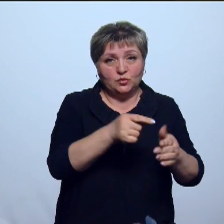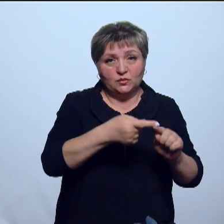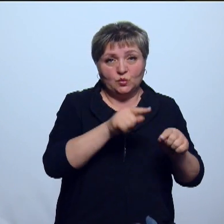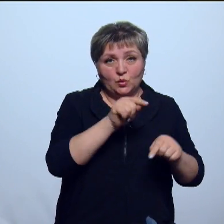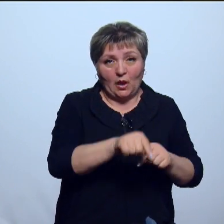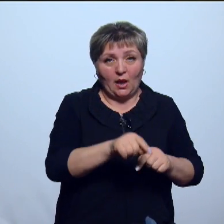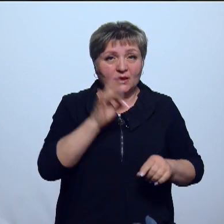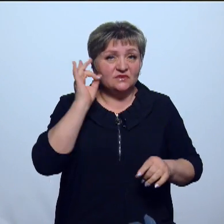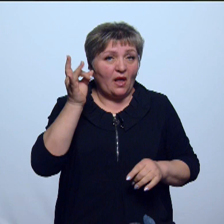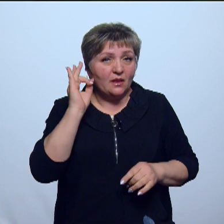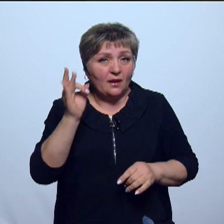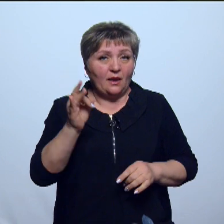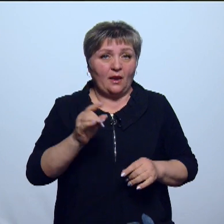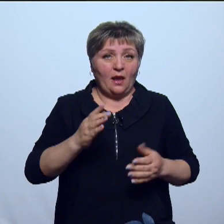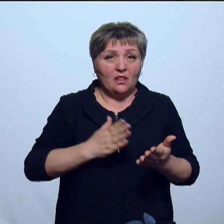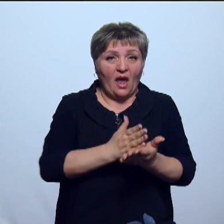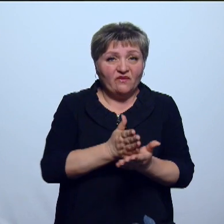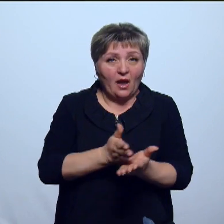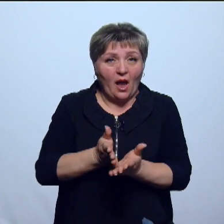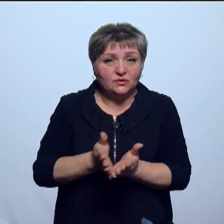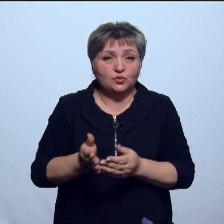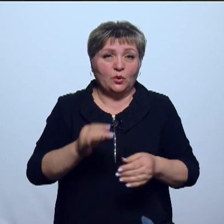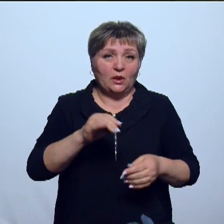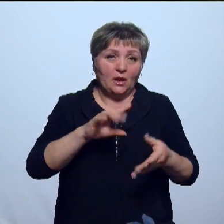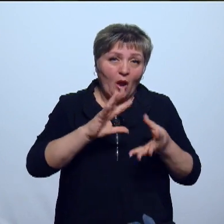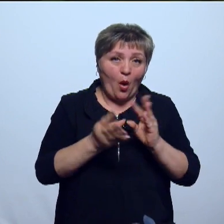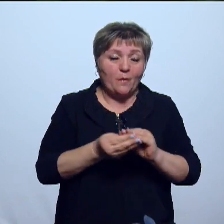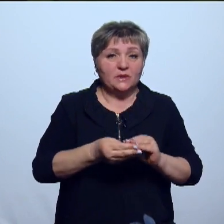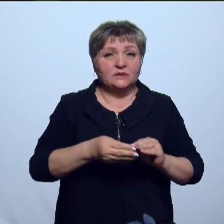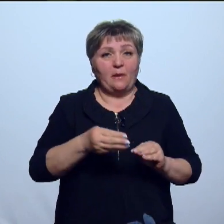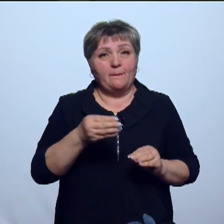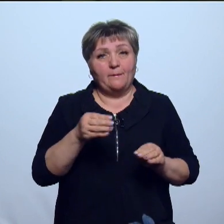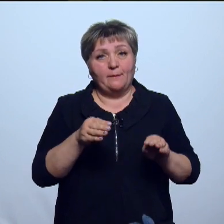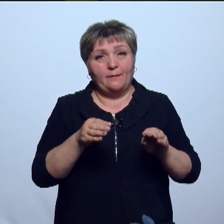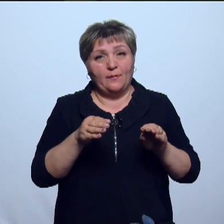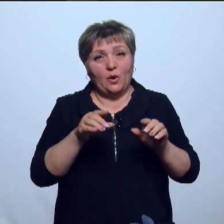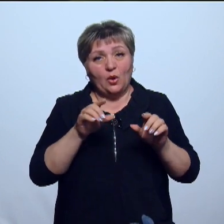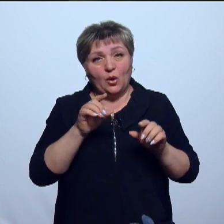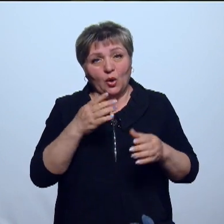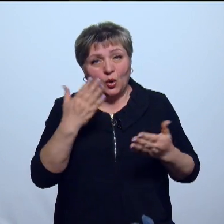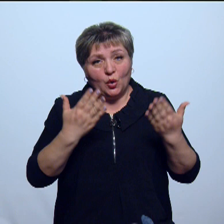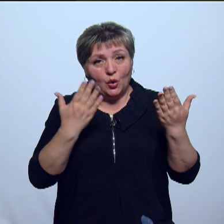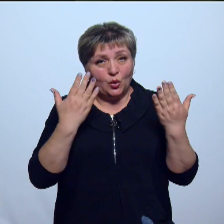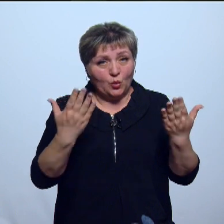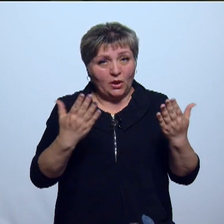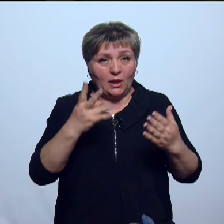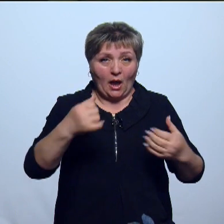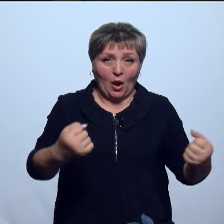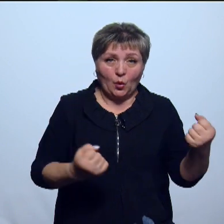смс, звонки, навигацию. Таким образом, в принципе, руки у водителя на руле,